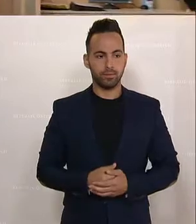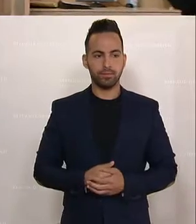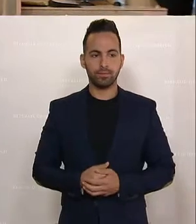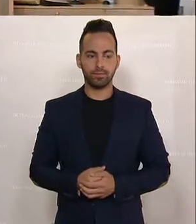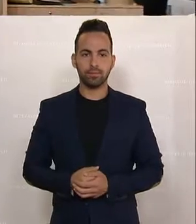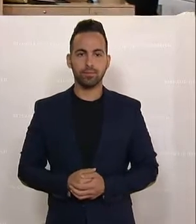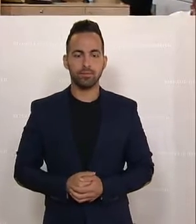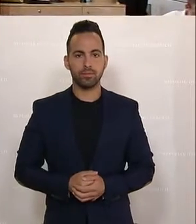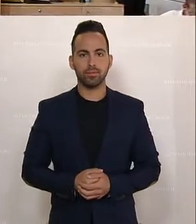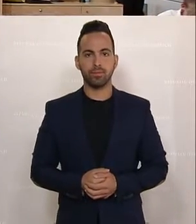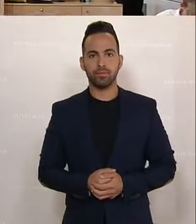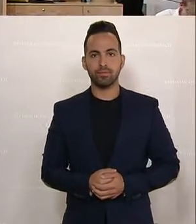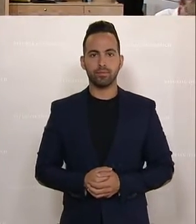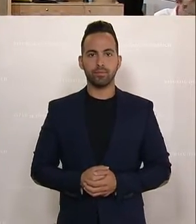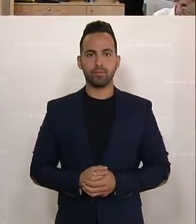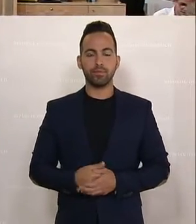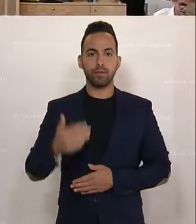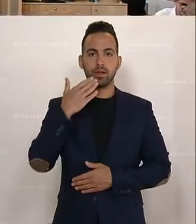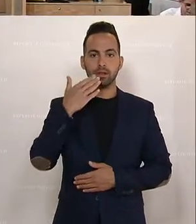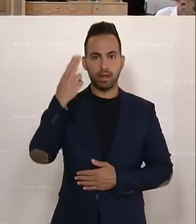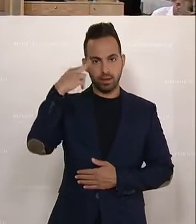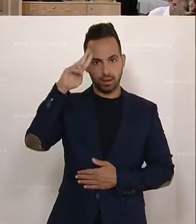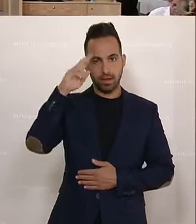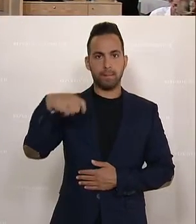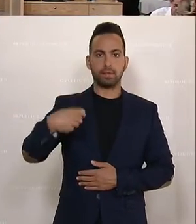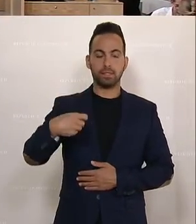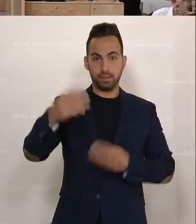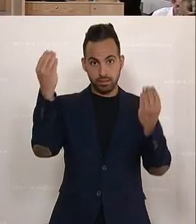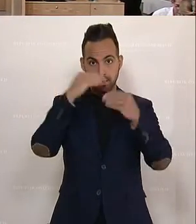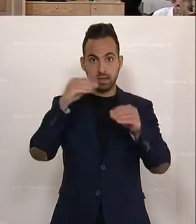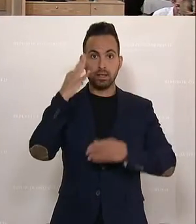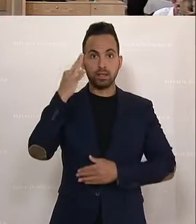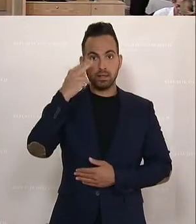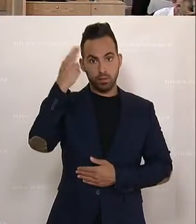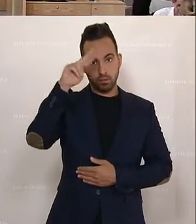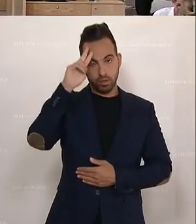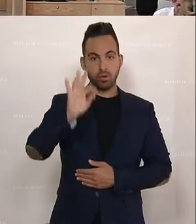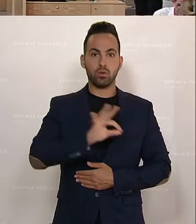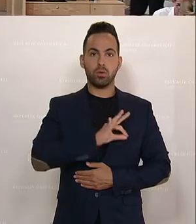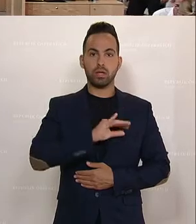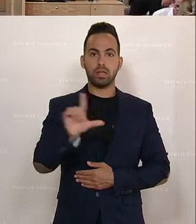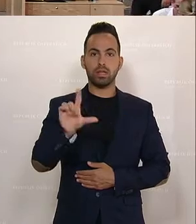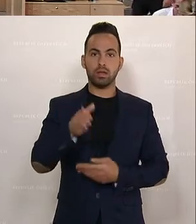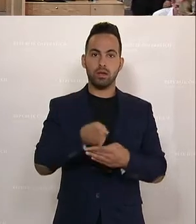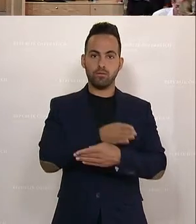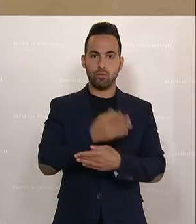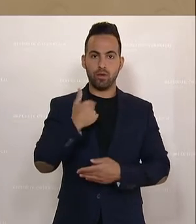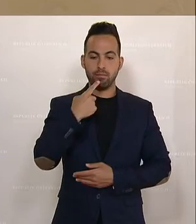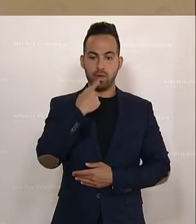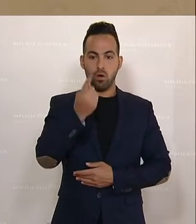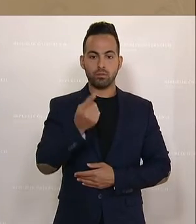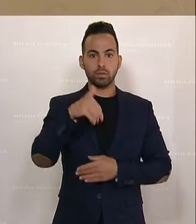Jetzt hat sich Kajan Kreiner von der SPÖ zu Wort gemeldet. geehrten Damen und Herren, der Kollege Lindinger hat soeben behauptet,